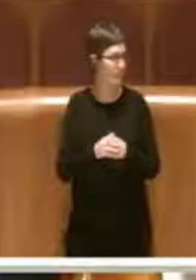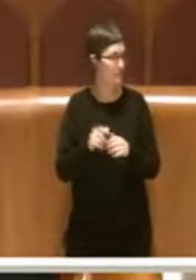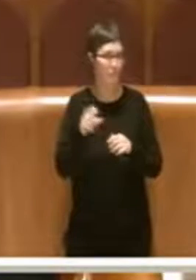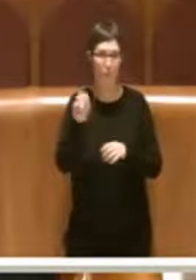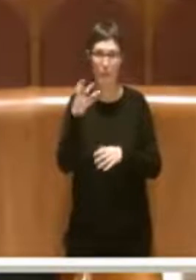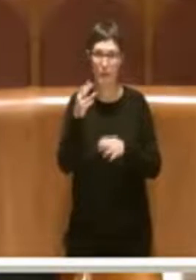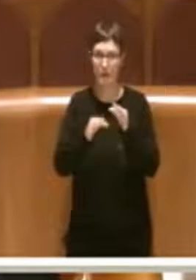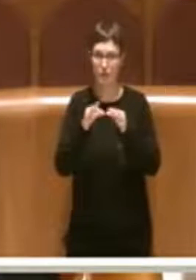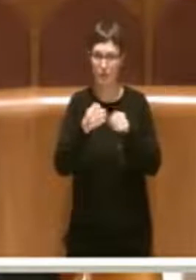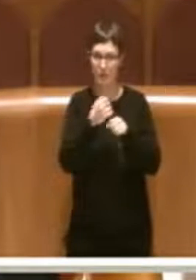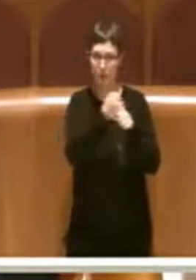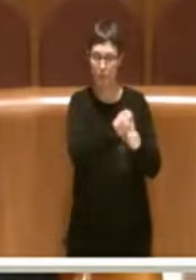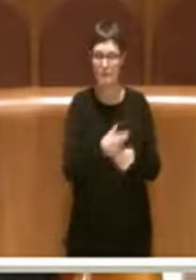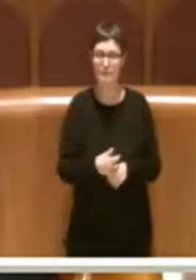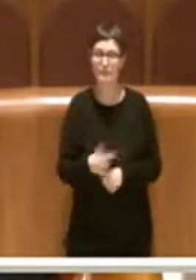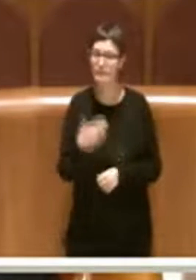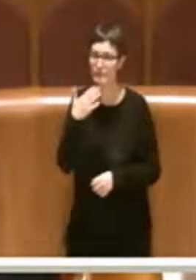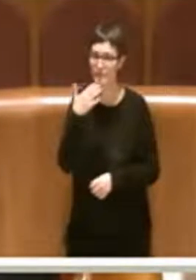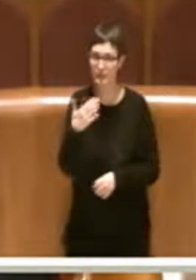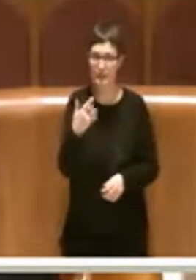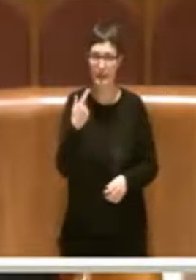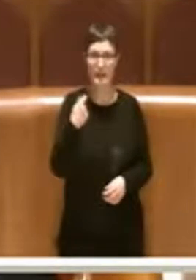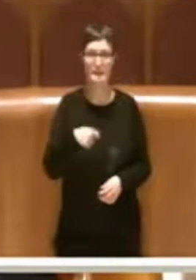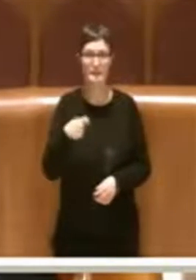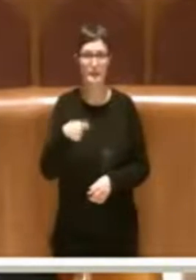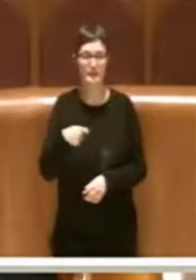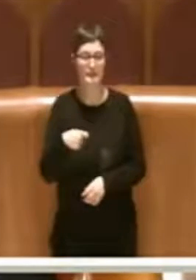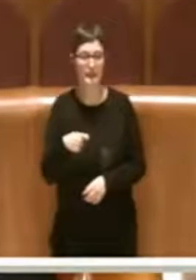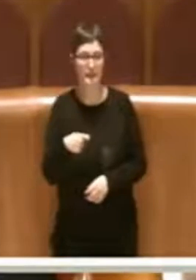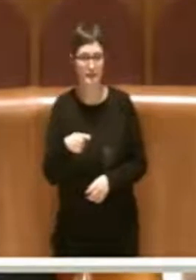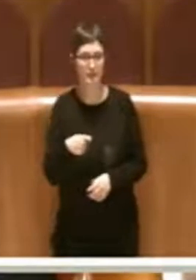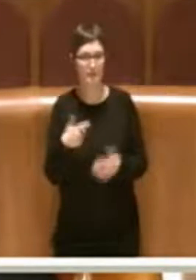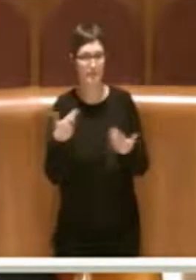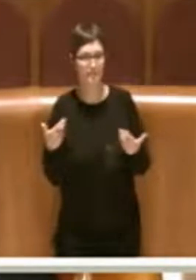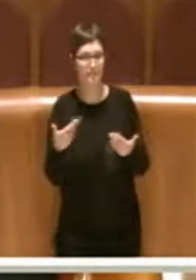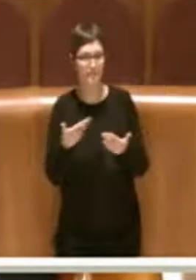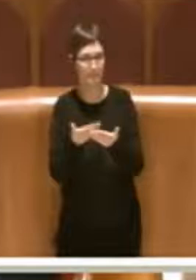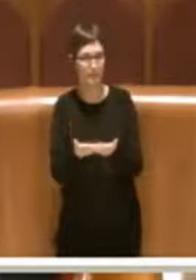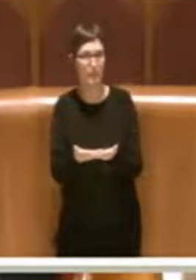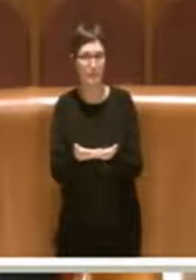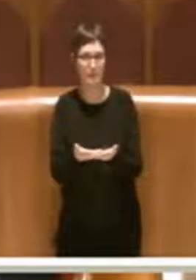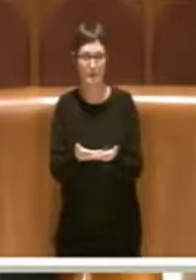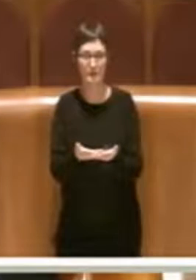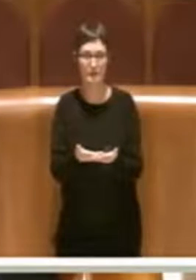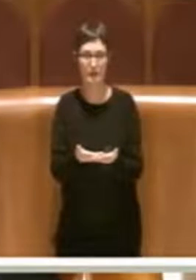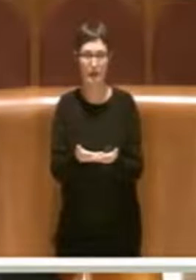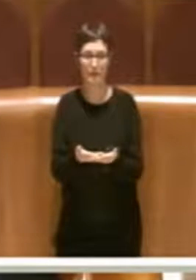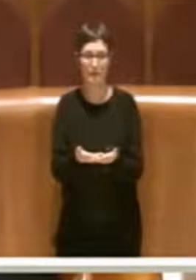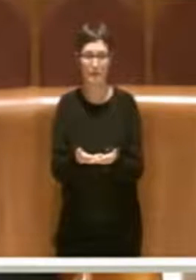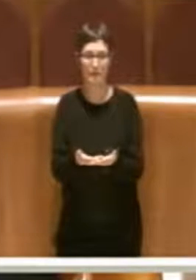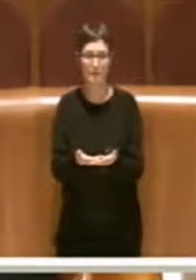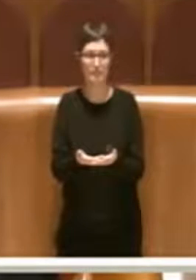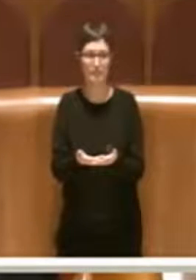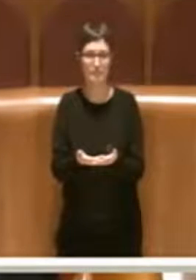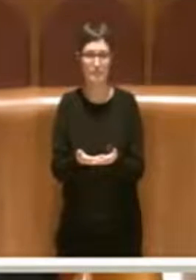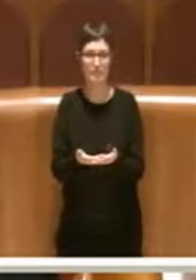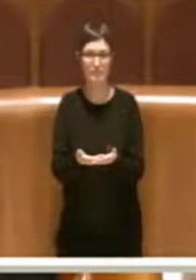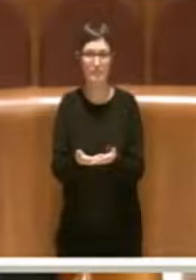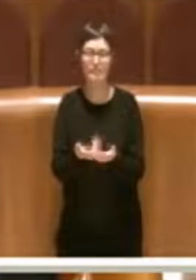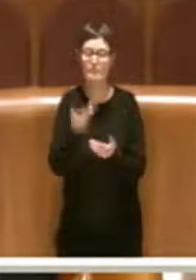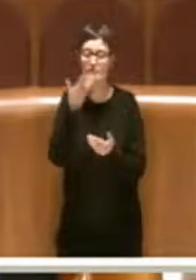Sì, grazie Presidente. Con questa proposta andiamo ad apportare un'ulteriore